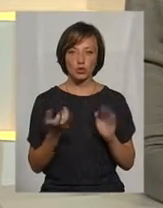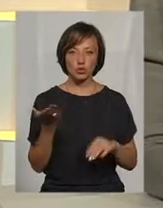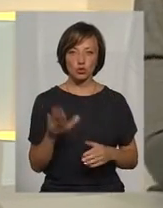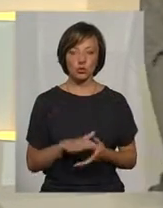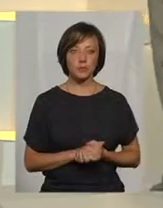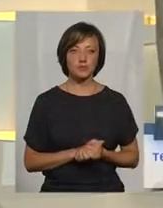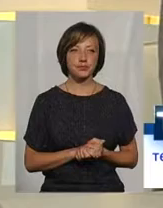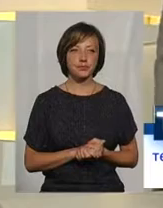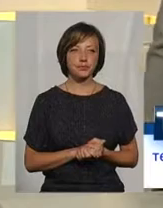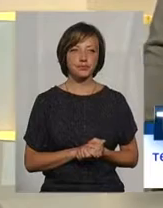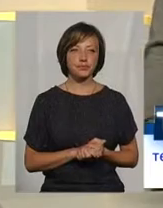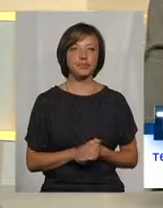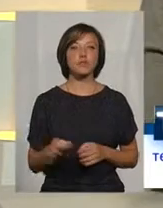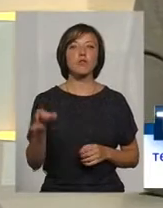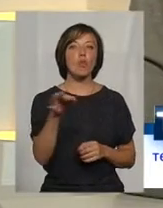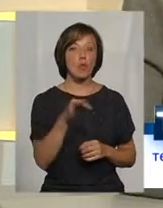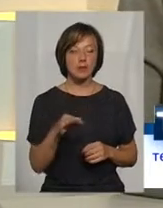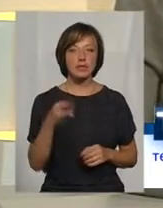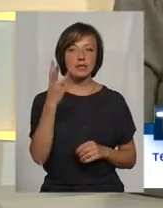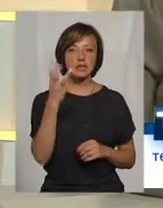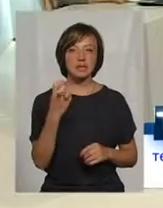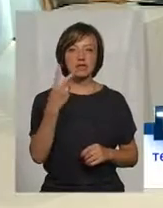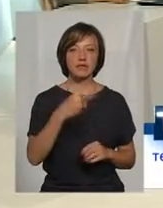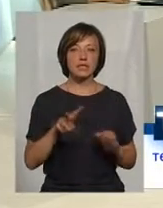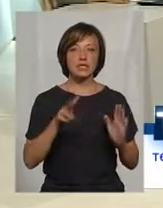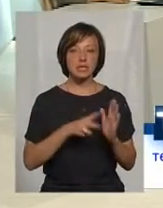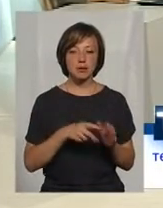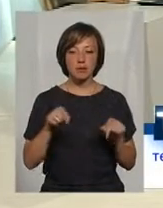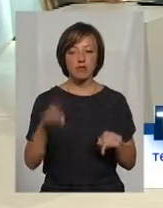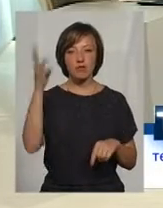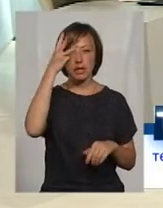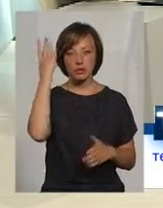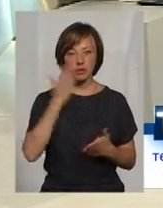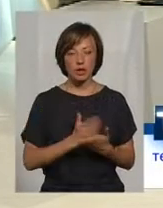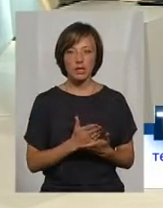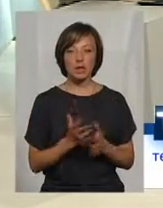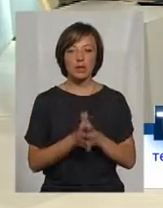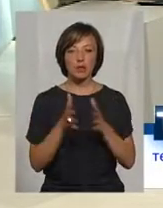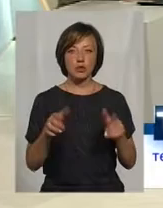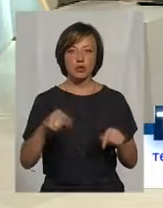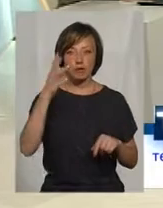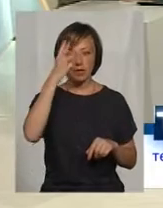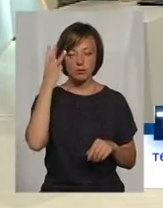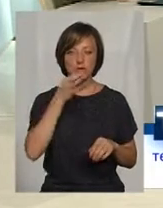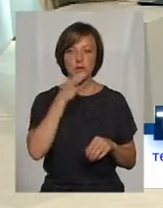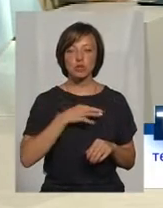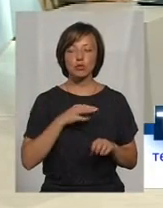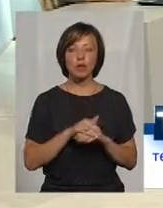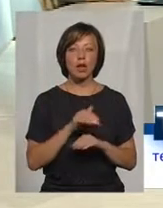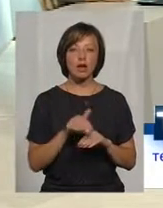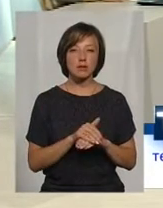В області? Найбільше в області, найбільше в обласному центрі. Скажіть, будь ласка,